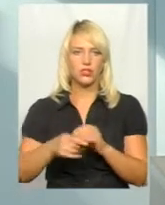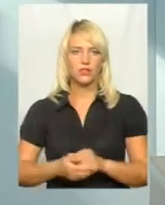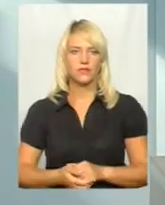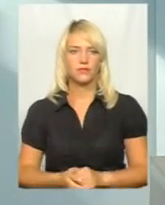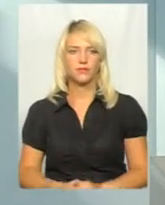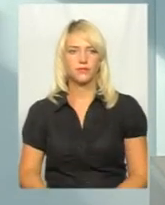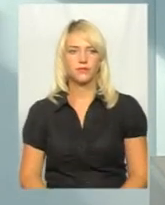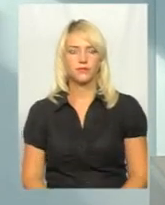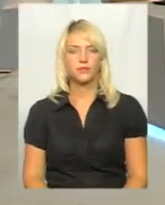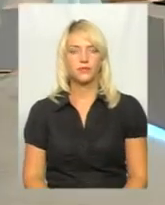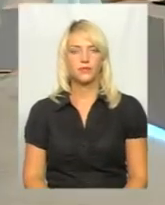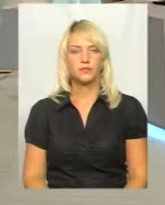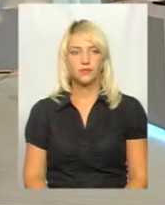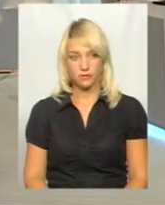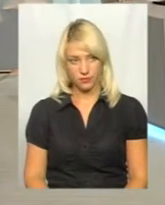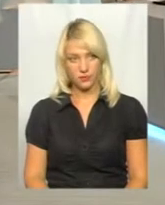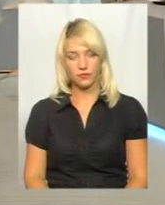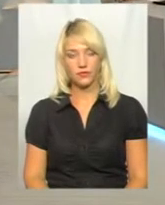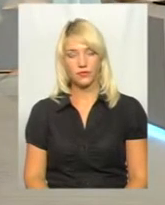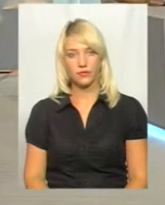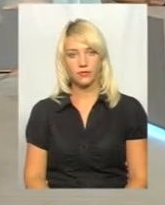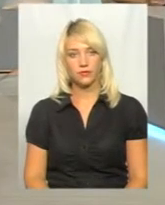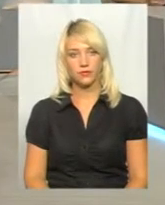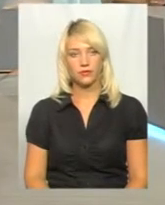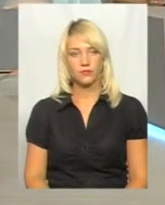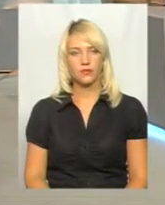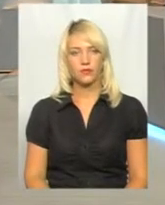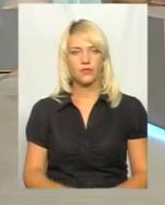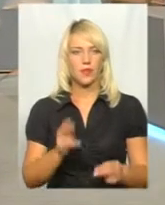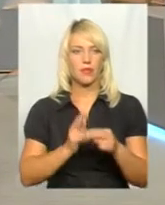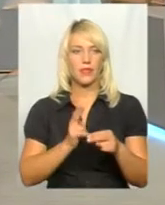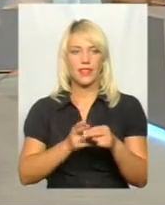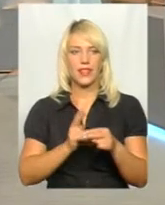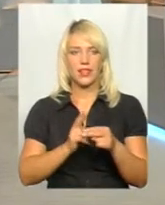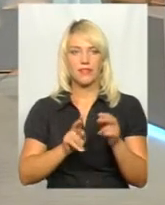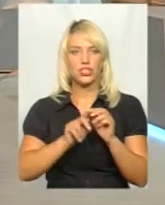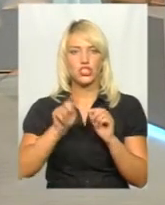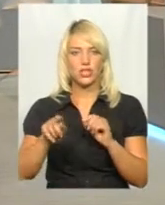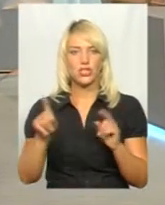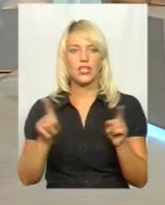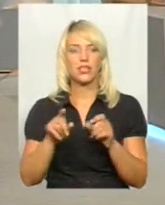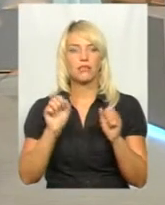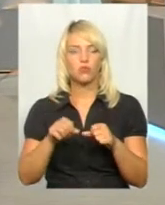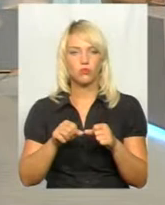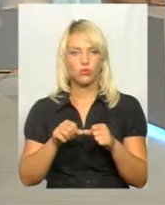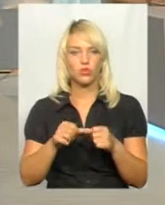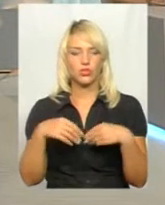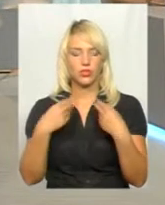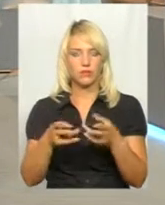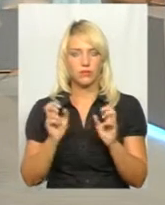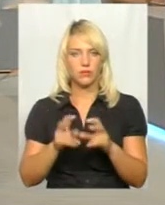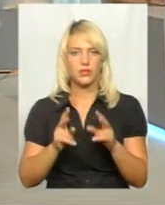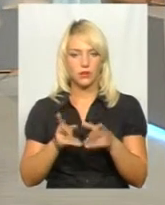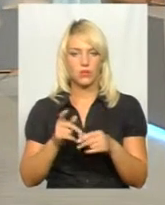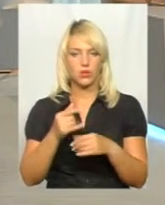штирик, як то кажуть, який може наразитися на небезпеку дитина.